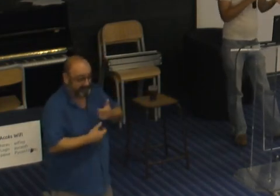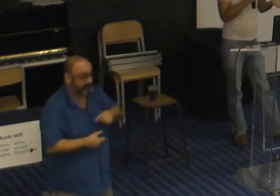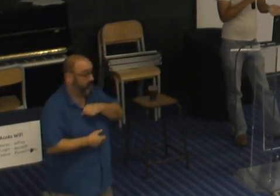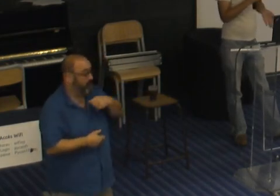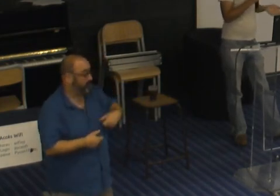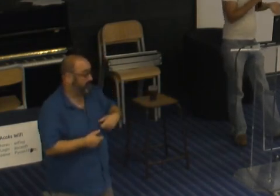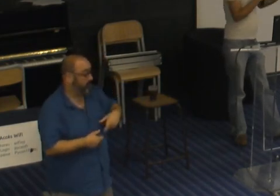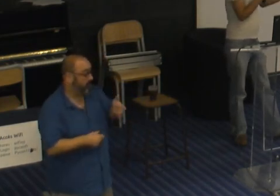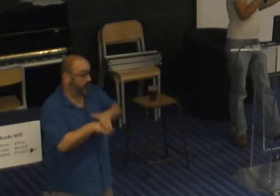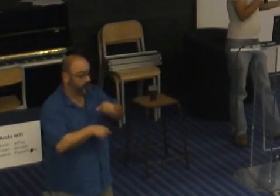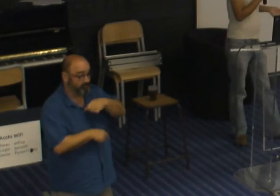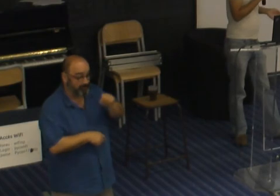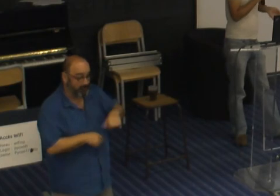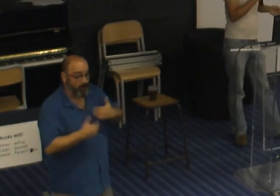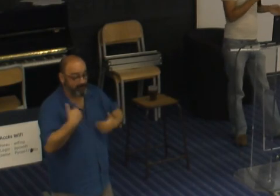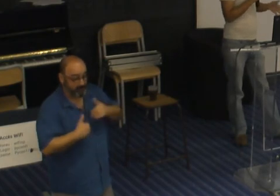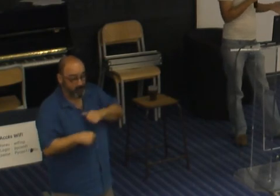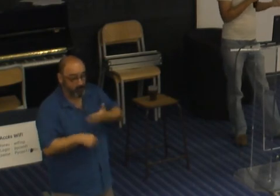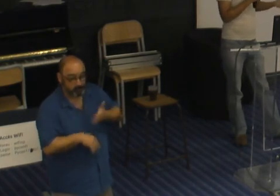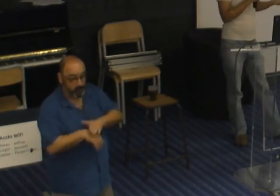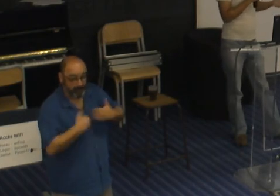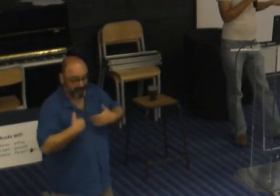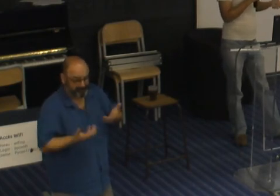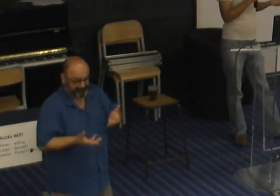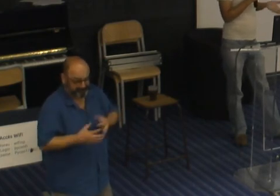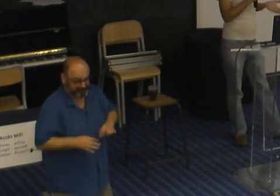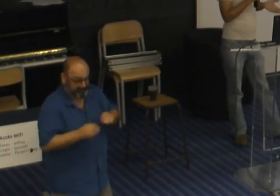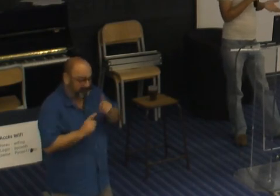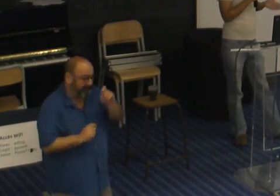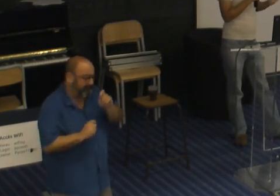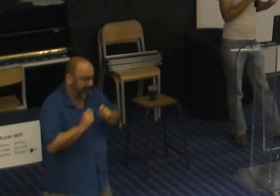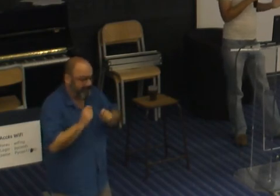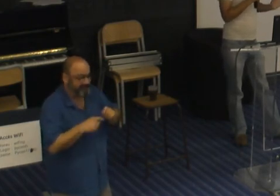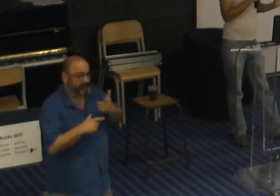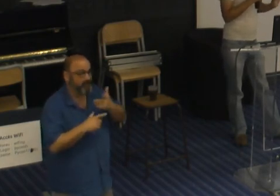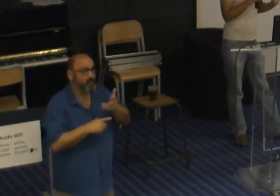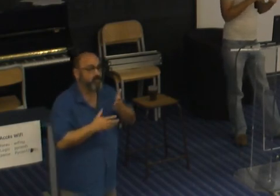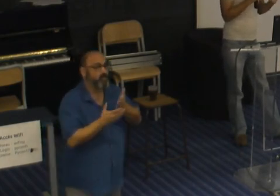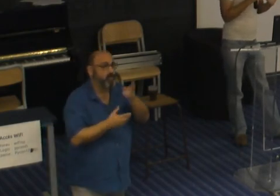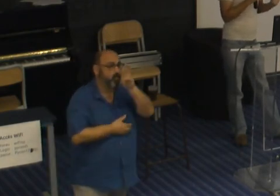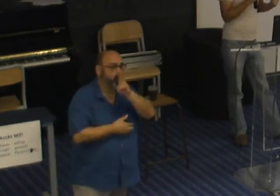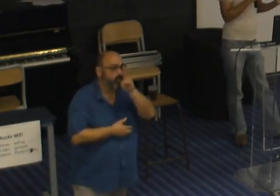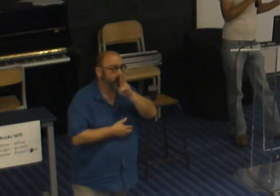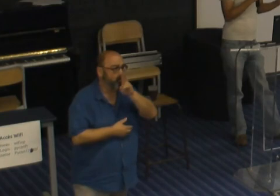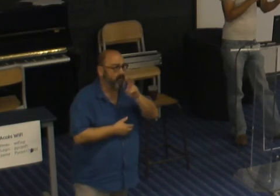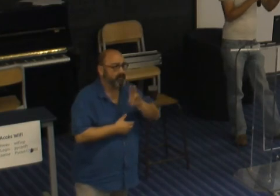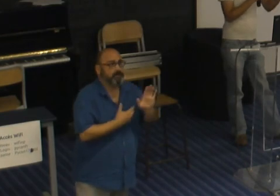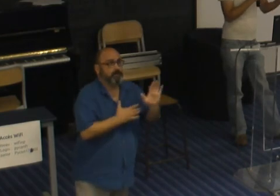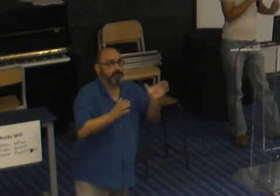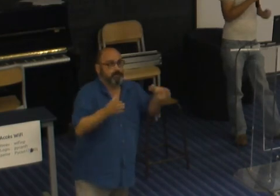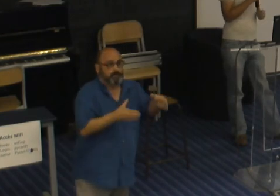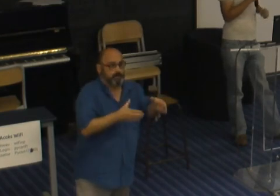apprécier les blagues sur les chinois les handicapés sur celles des handicapés il n a pas vraiment le sens de l'humour n'est pas réservé à une